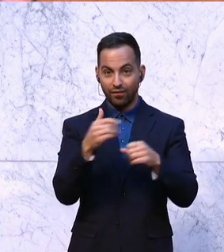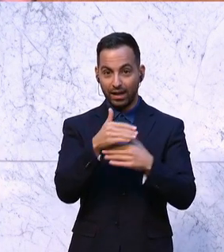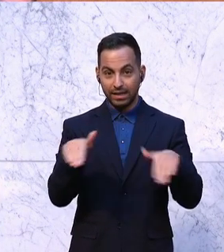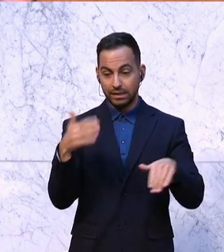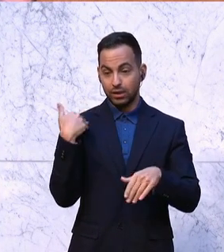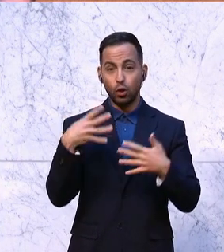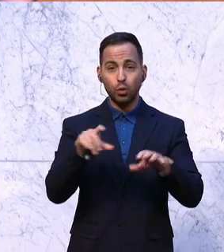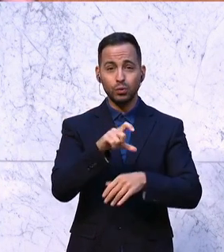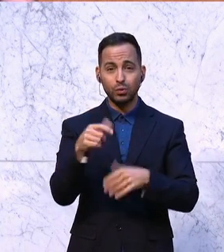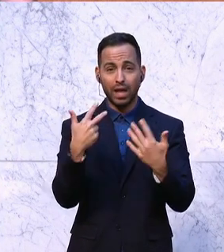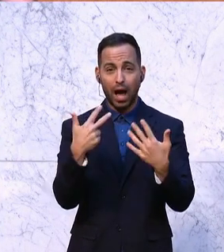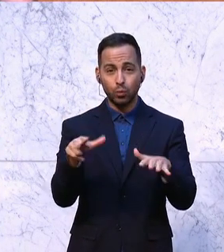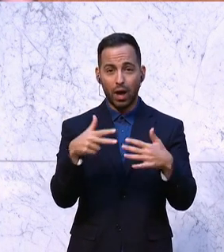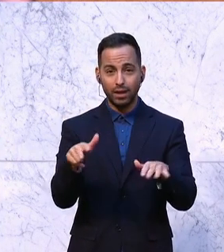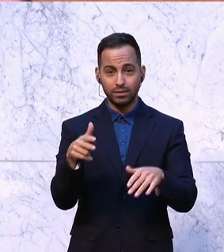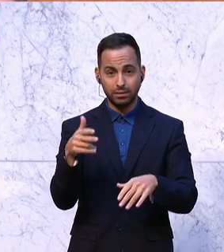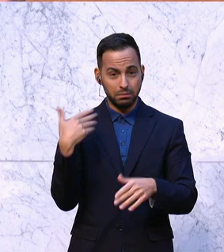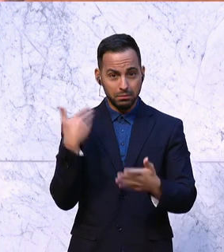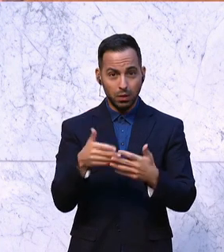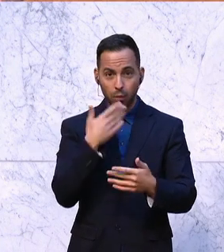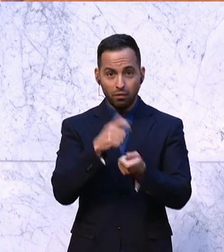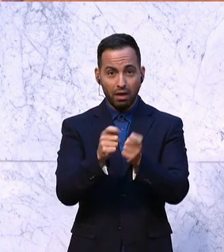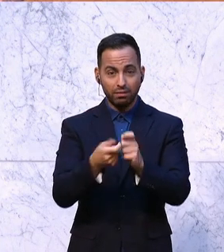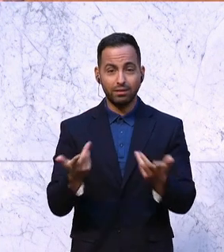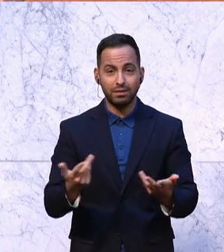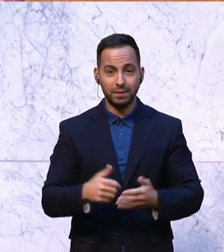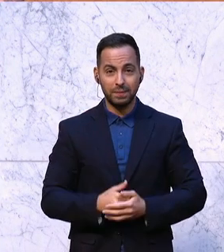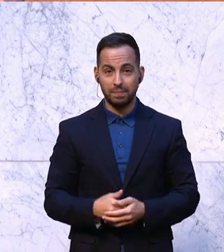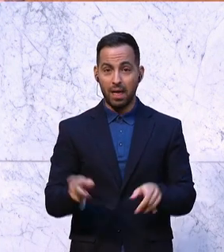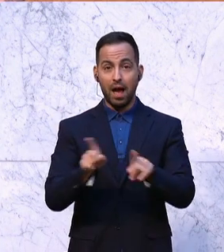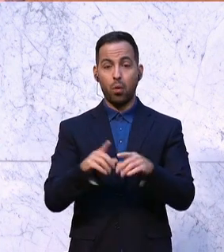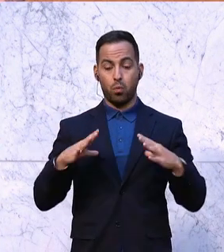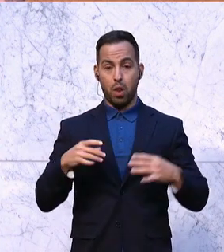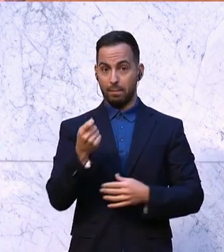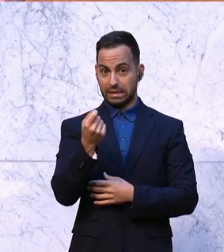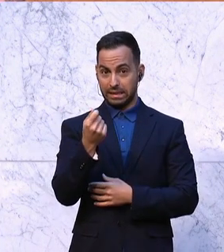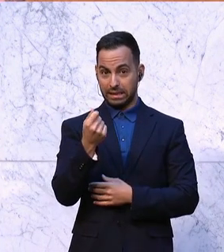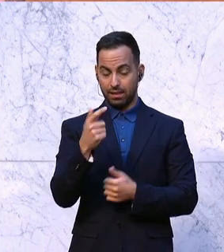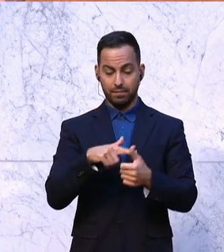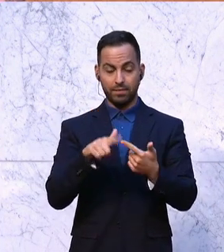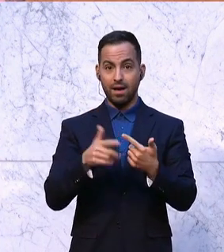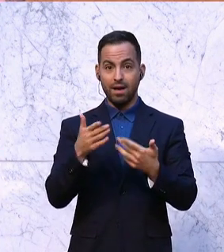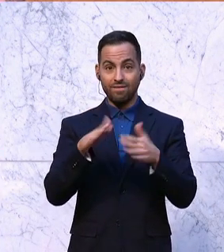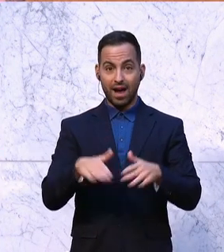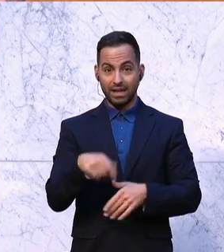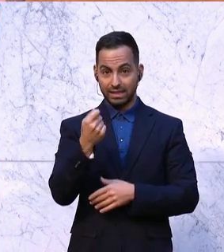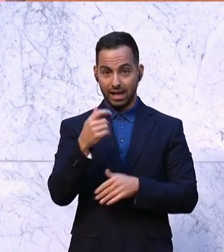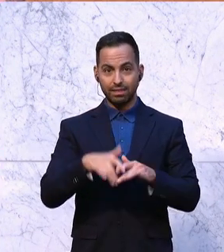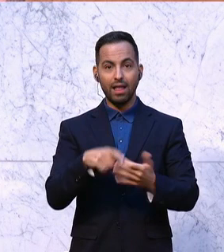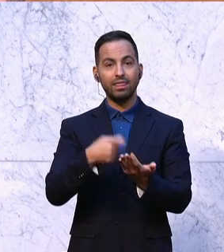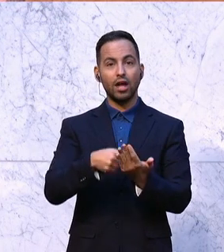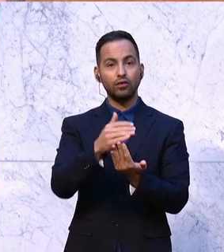1988 unverändert. Auch die beim Urlaubsgeld und beim Weihnachtsgeld vorgesehenen